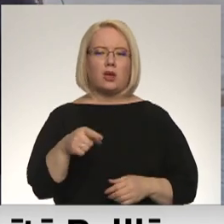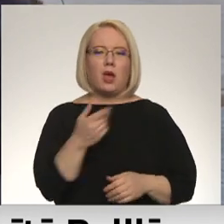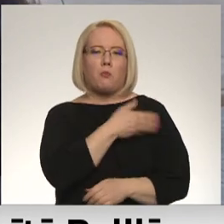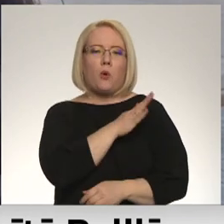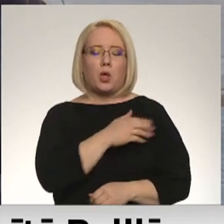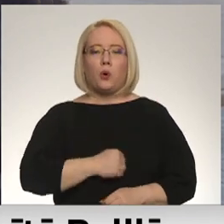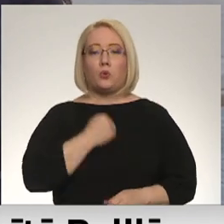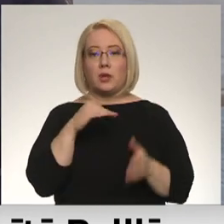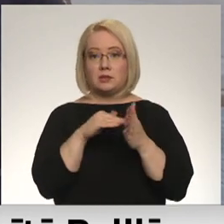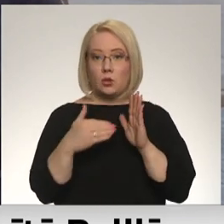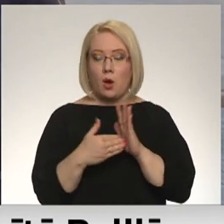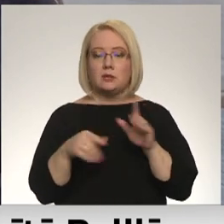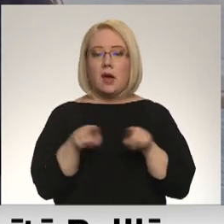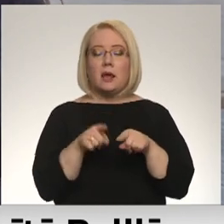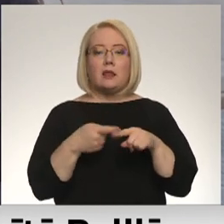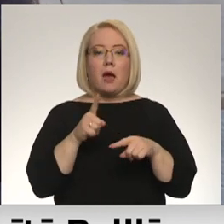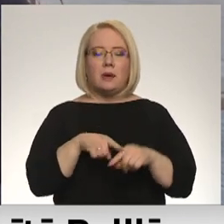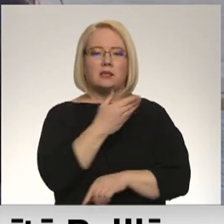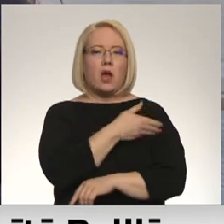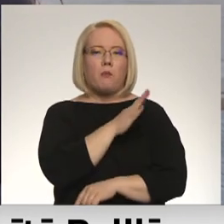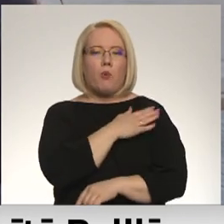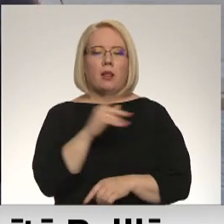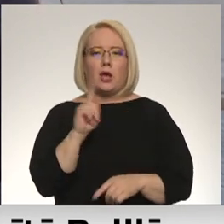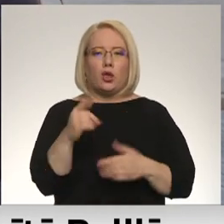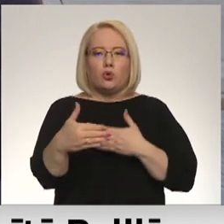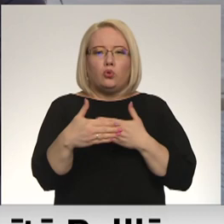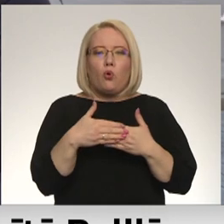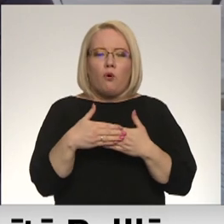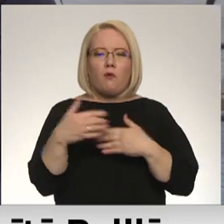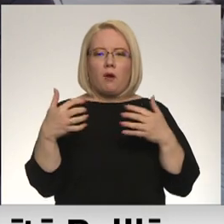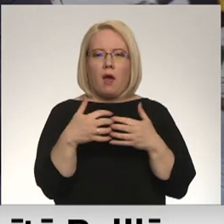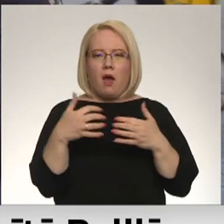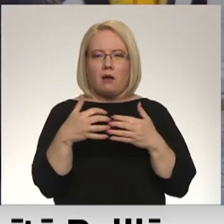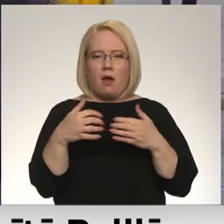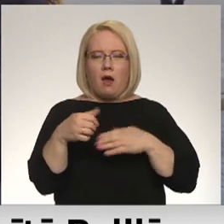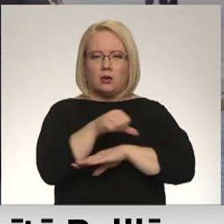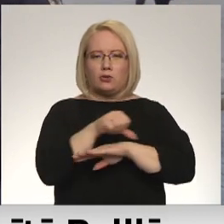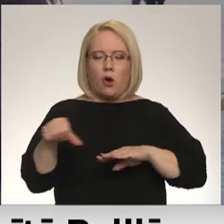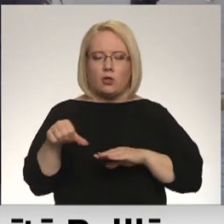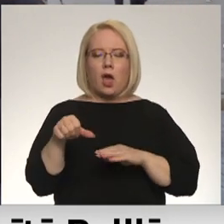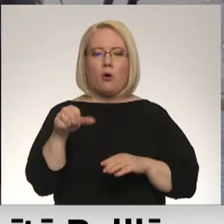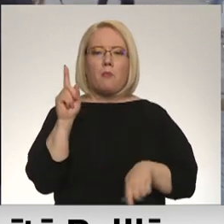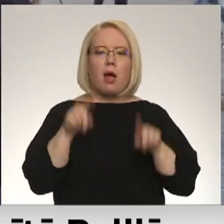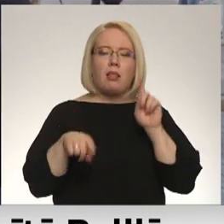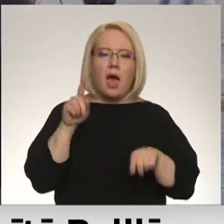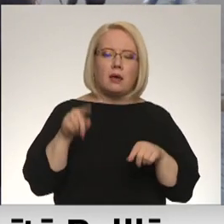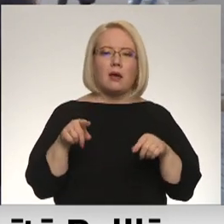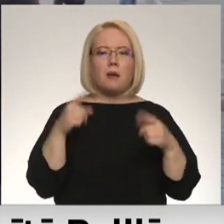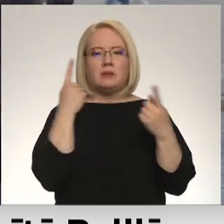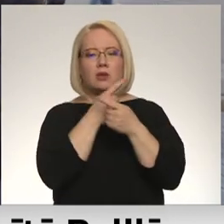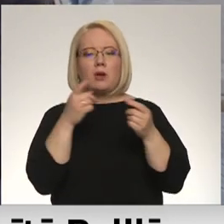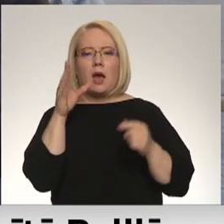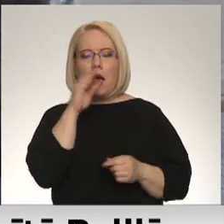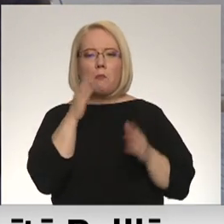situācijā arī tādēļ, ka polija, būdama tik tuvu konflikta zonā, ik pa laikam saņem šos vēstījums, ka varētu būt nākamā Krēmļa